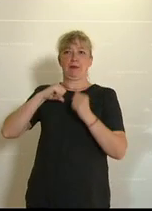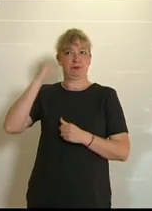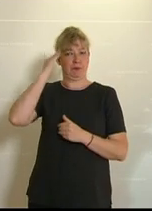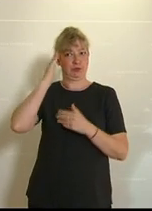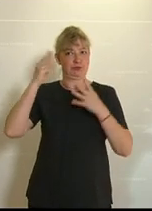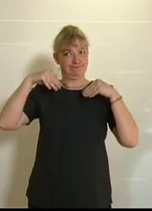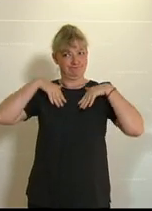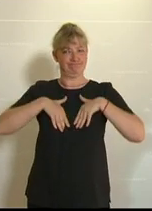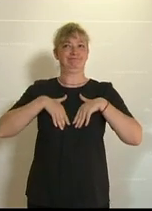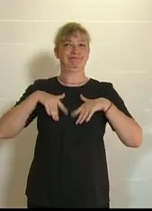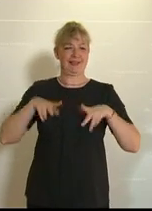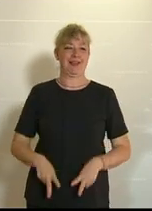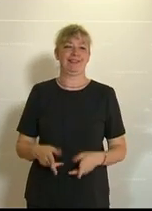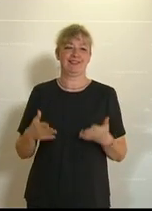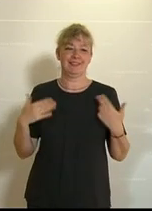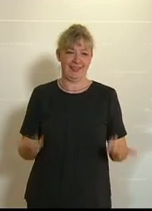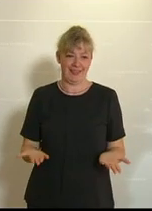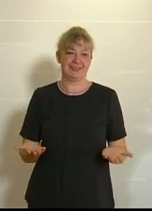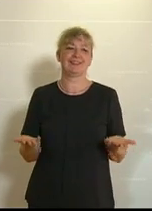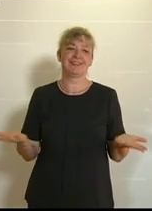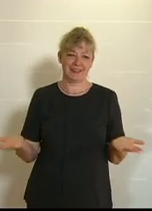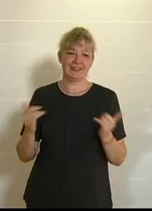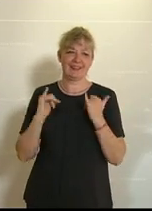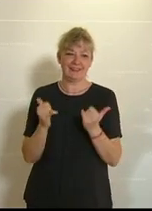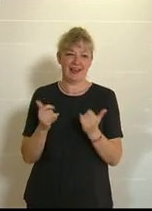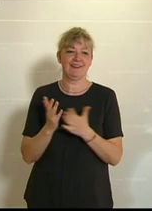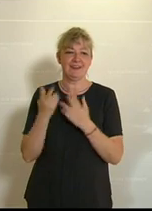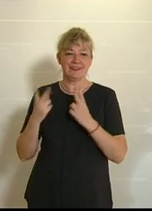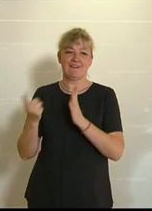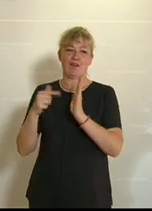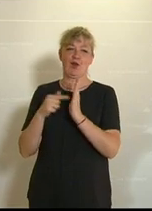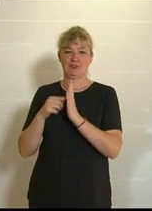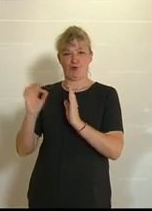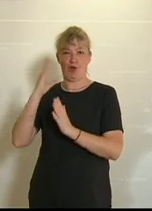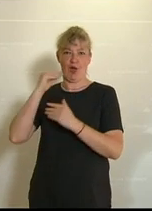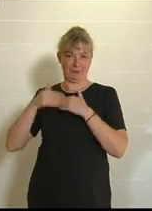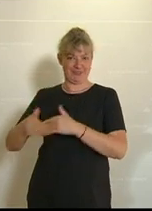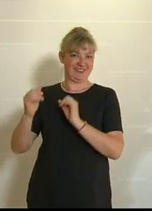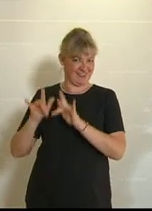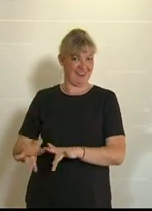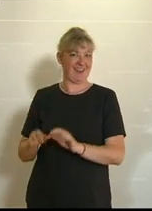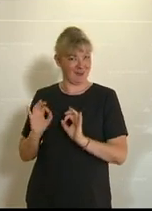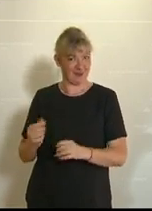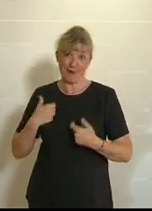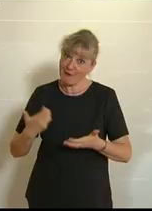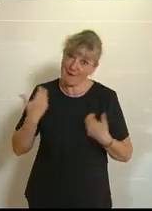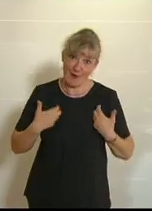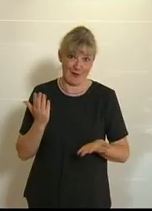was auf die Beine stellen. Ja, damit sie die richtigen Voraussetzungen für den Herbst haben. Ich freue mich drauf.